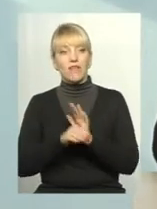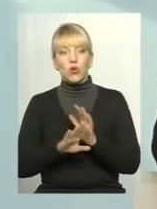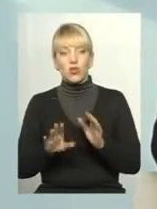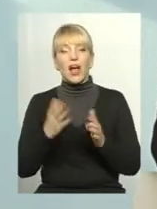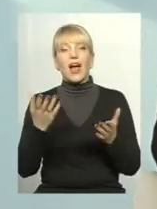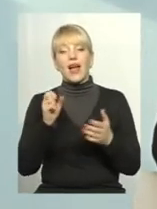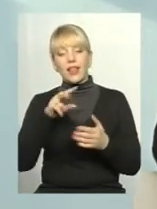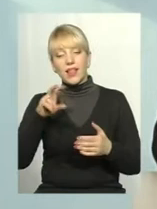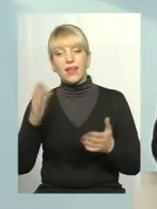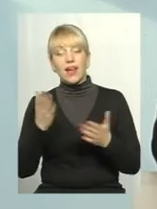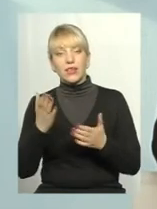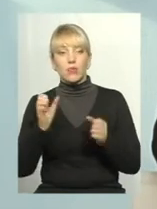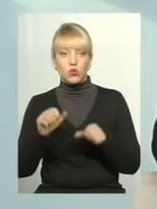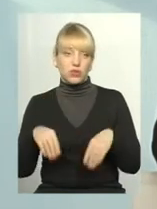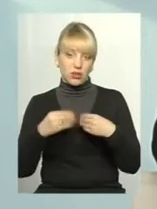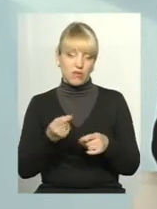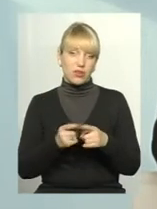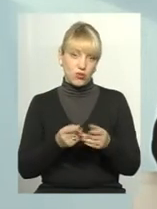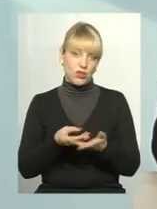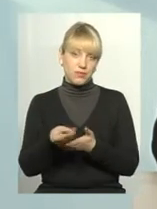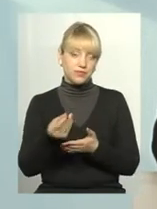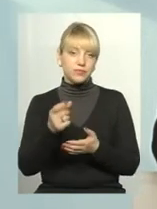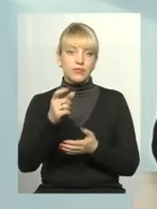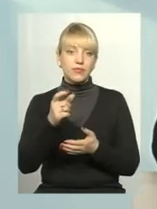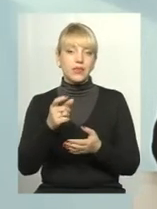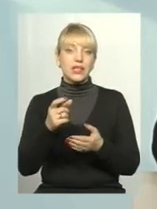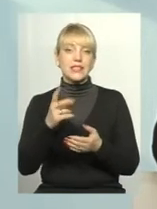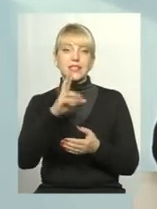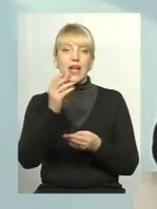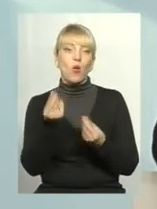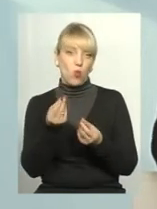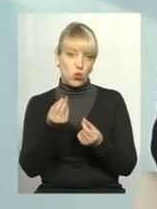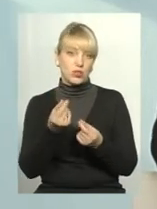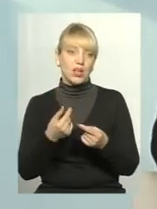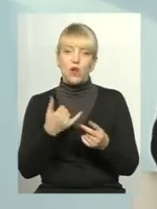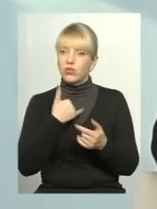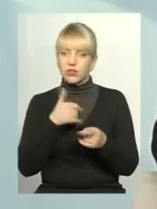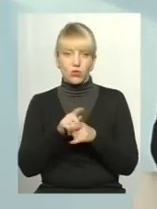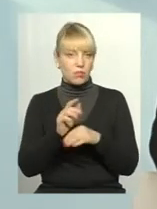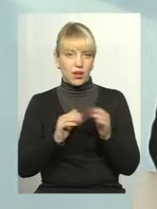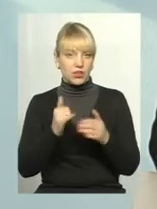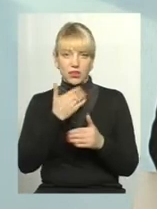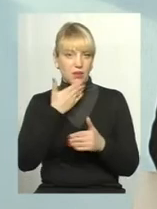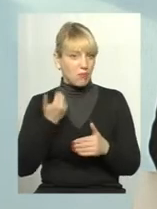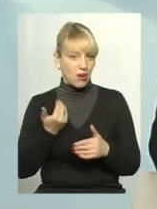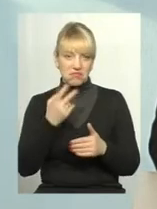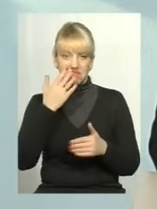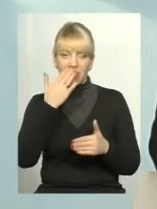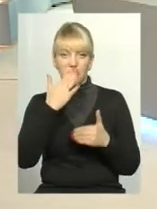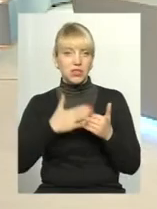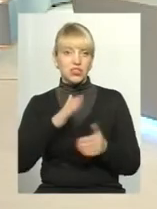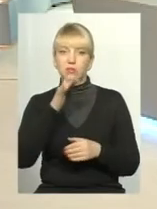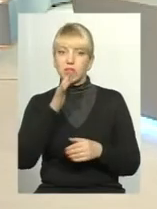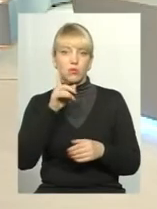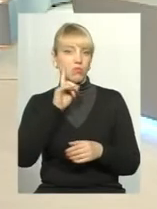вони можуть надавати, вони надавали за певні кошти. У нас в Хмельницькому поки що такої практики нема, і найближчим часом поки що не повинні. Не